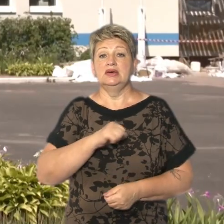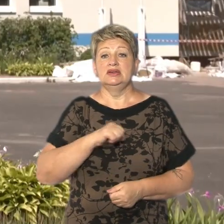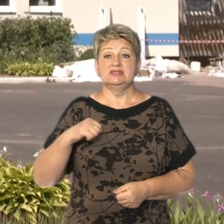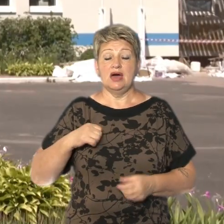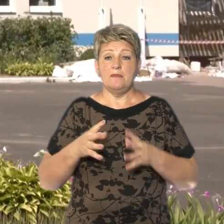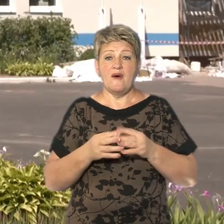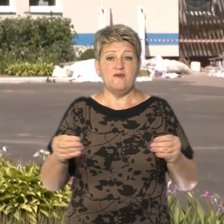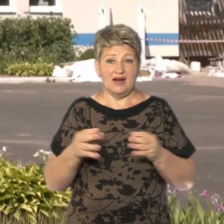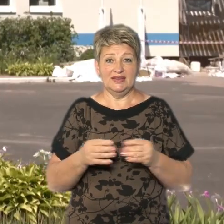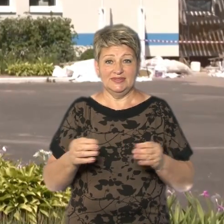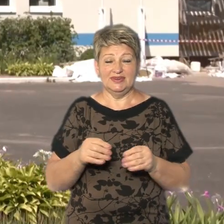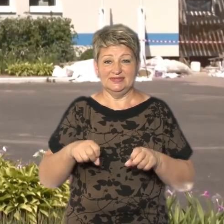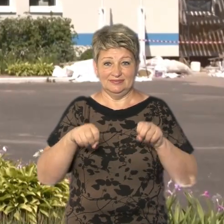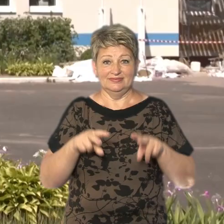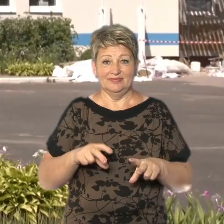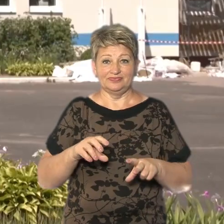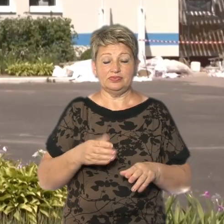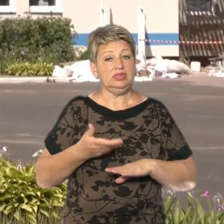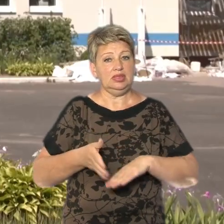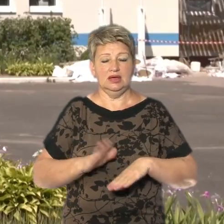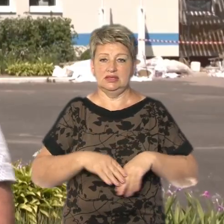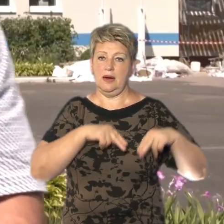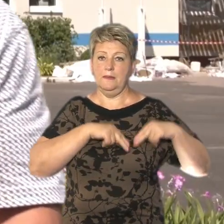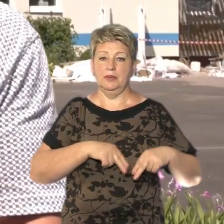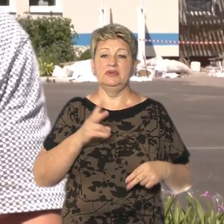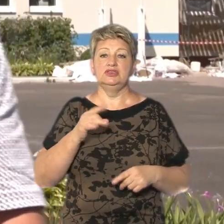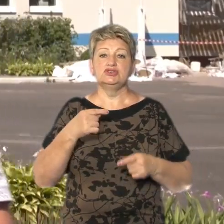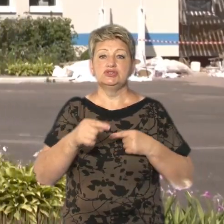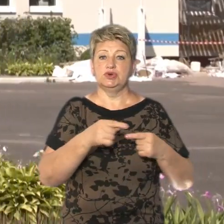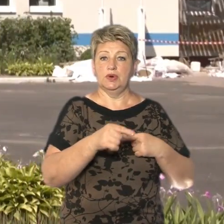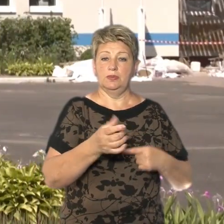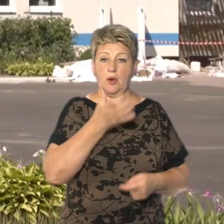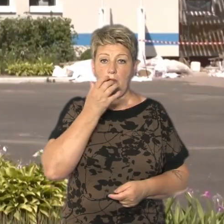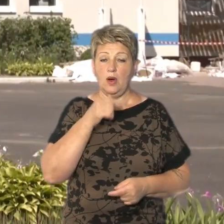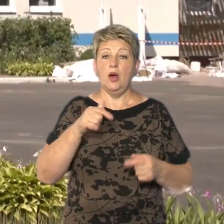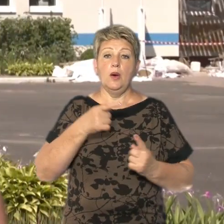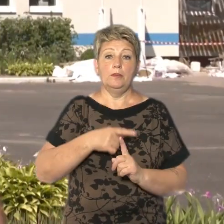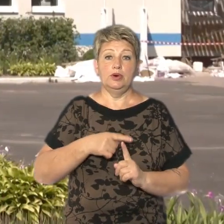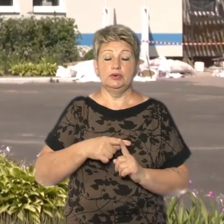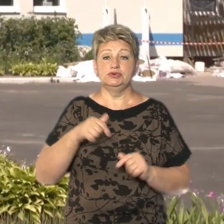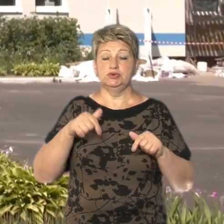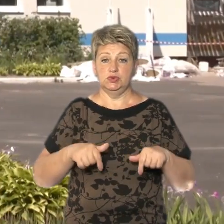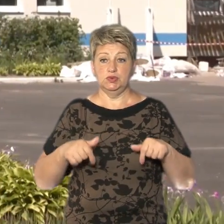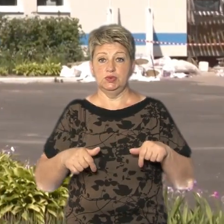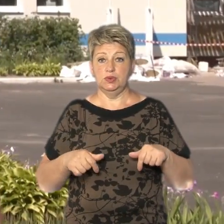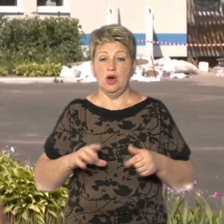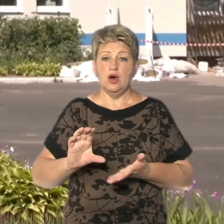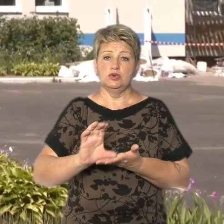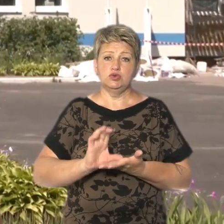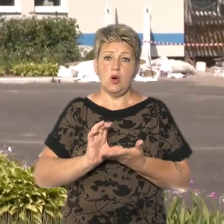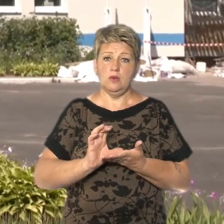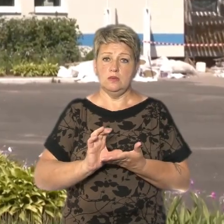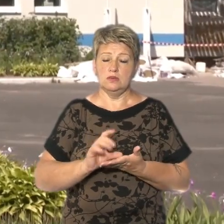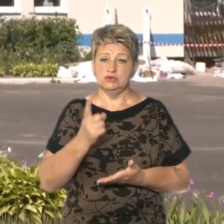нею тяжче працювати, ніж з іншими утеплювачами. Плюс тут 150-та товщина, 150